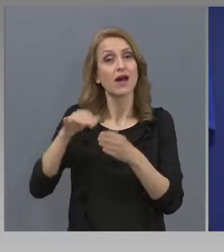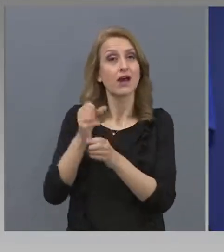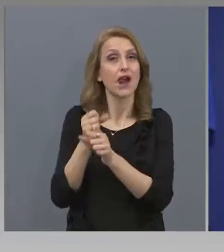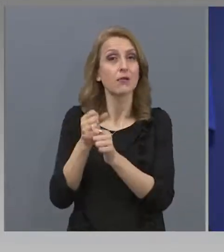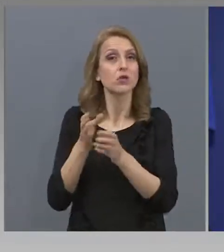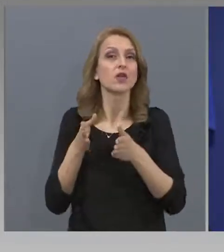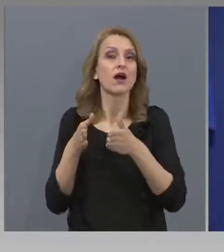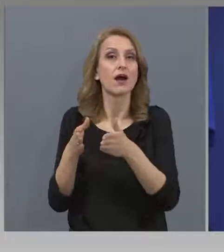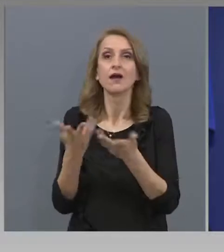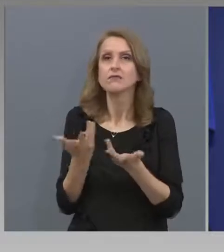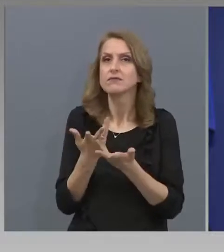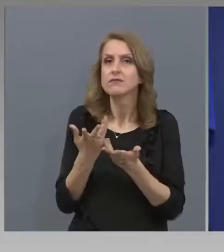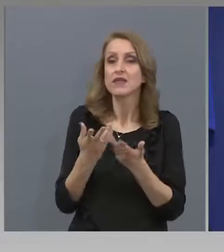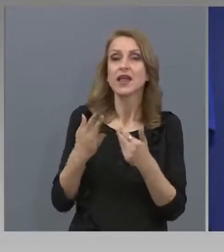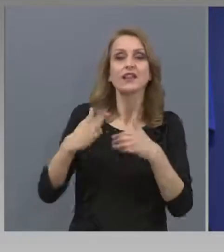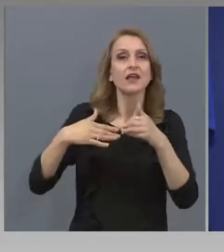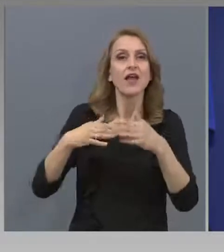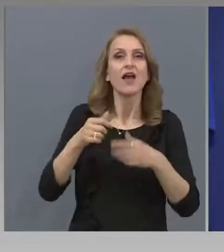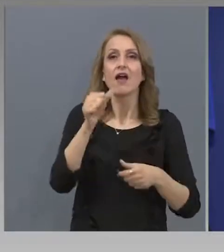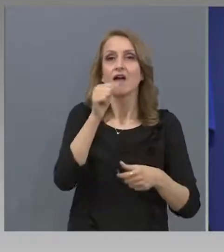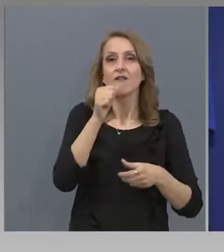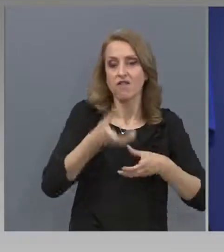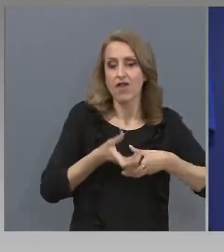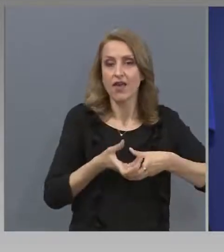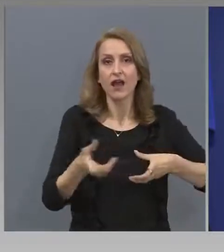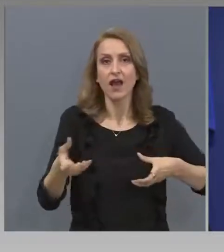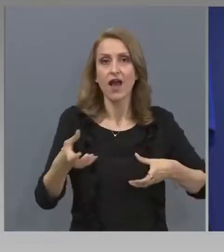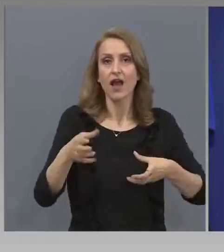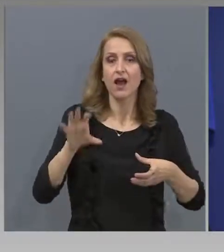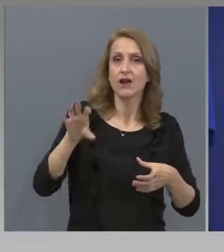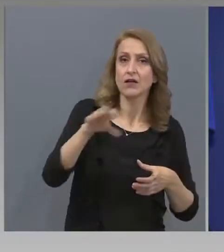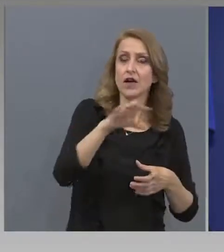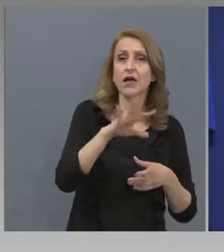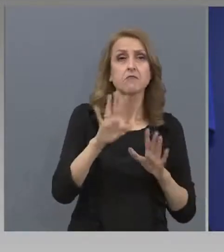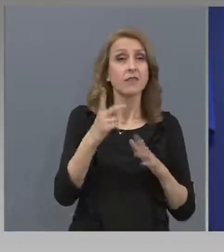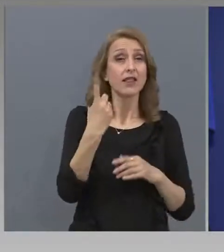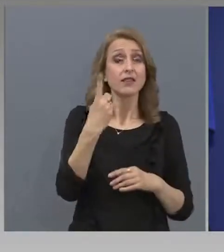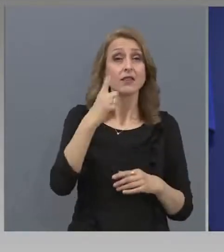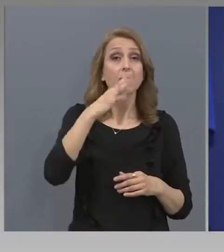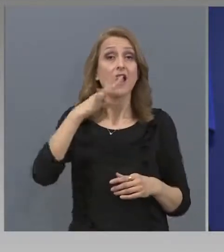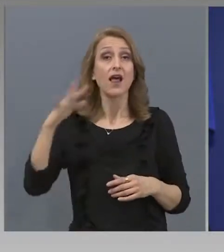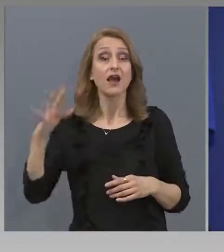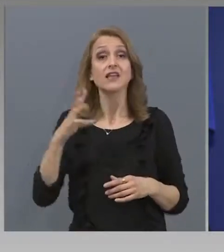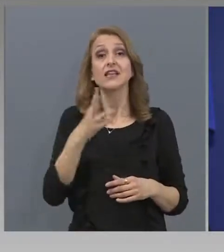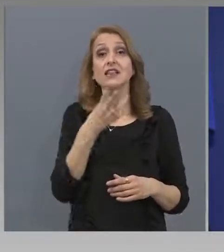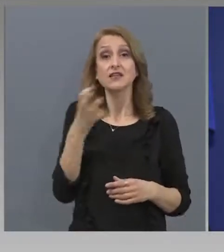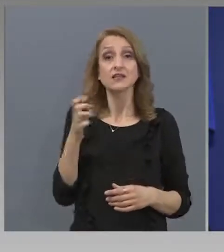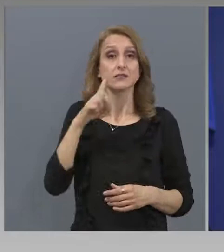посока и изграждането на ВИК обекти на 11 милиарди 300 милиона.